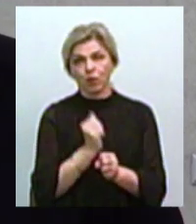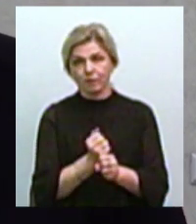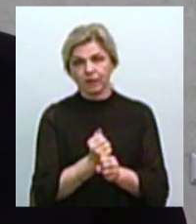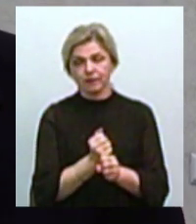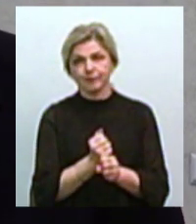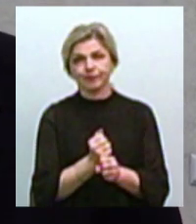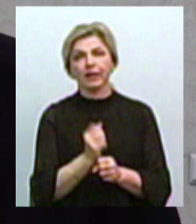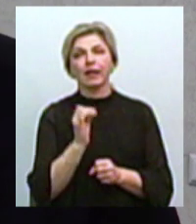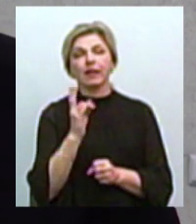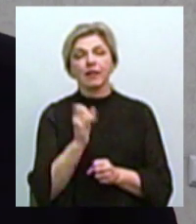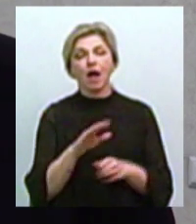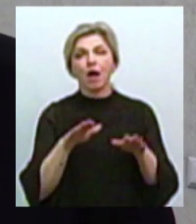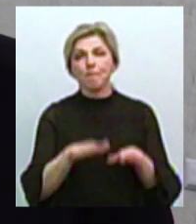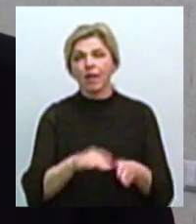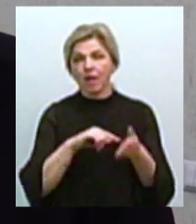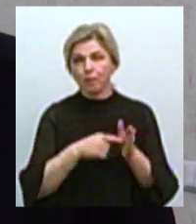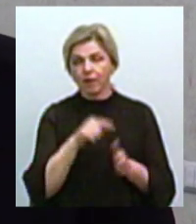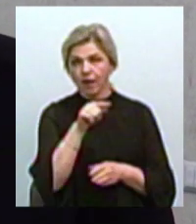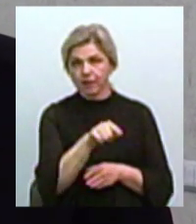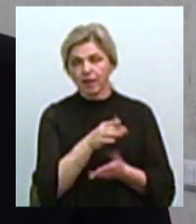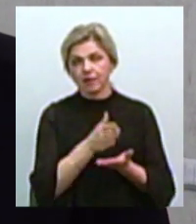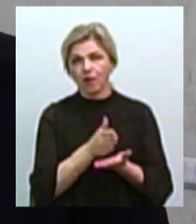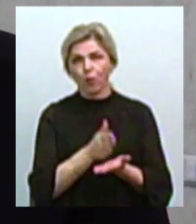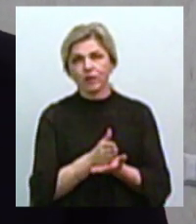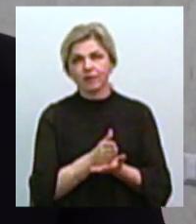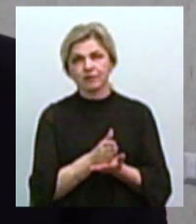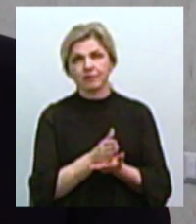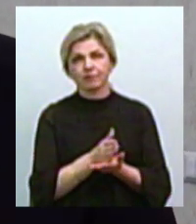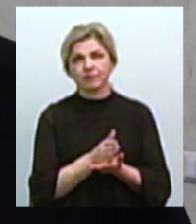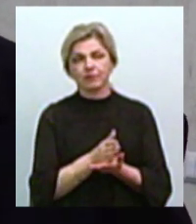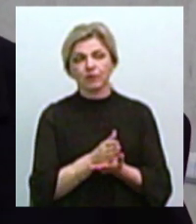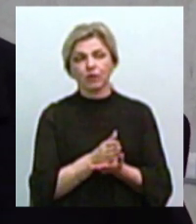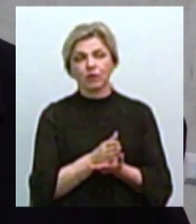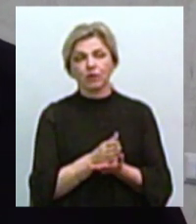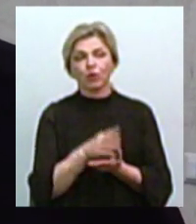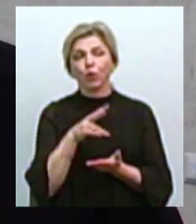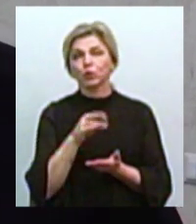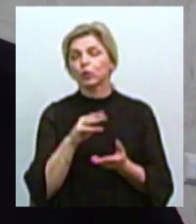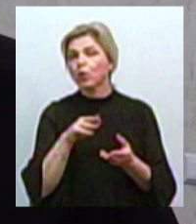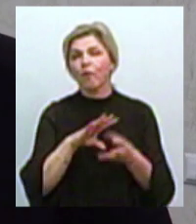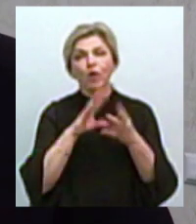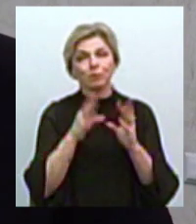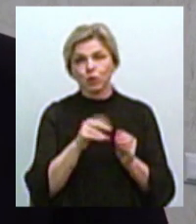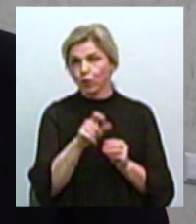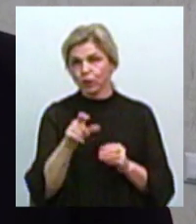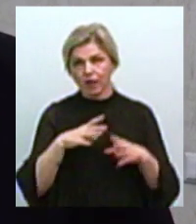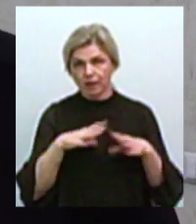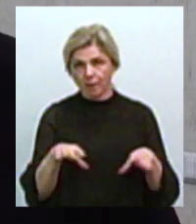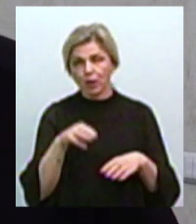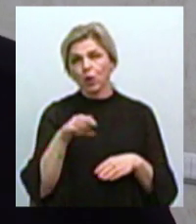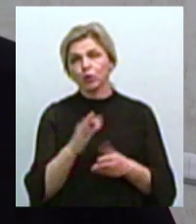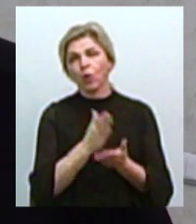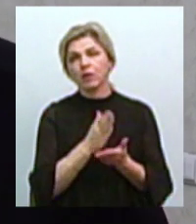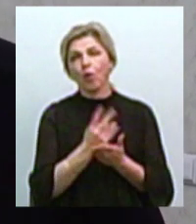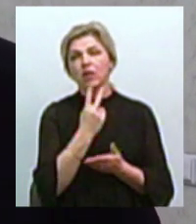і на об'єкті знаходяться то взагалі людей не було на об'єкті, то знаходяться дві-три